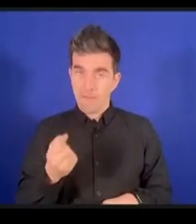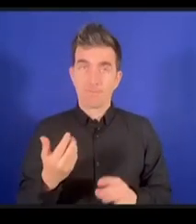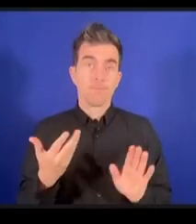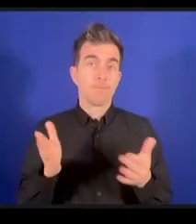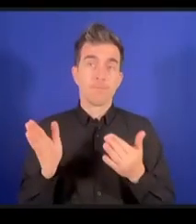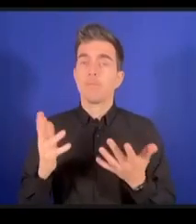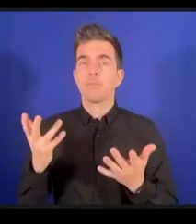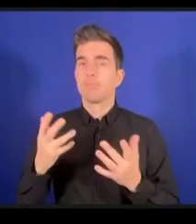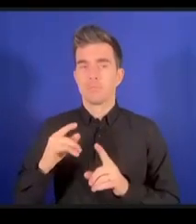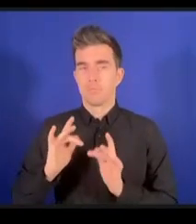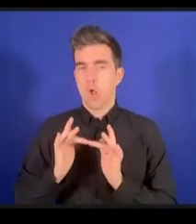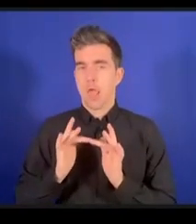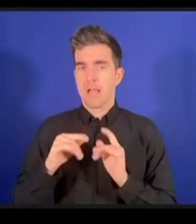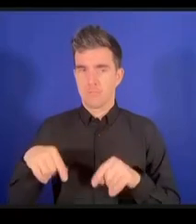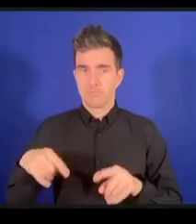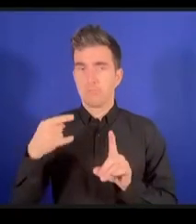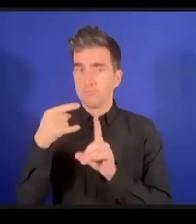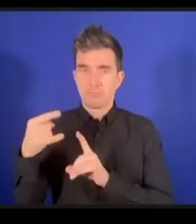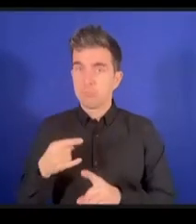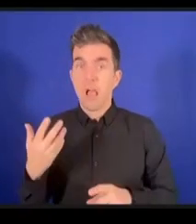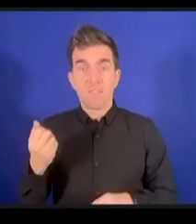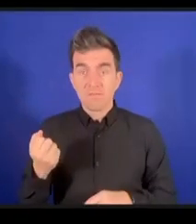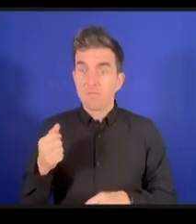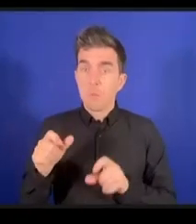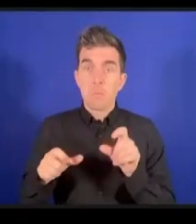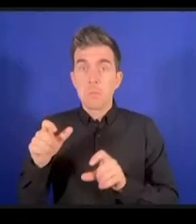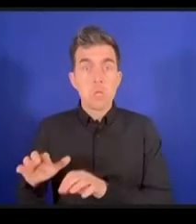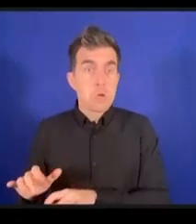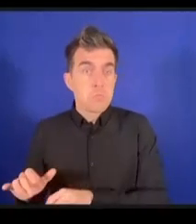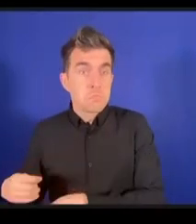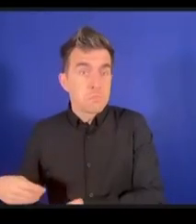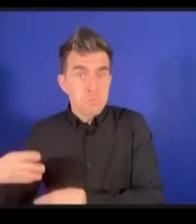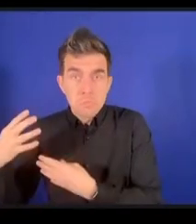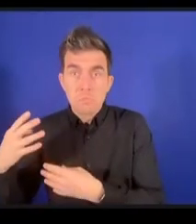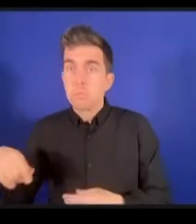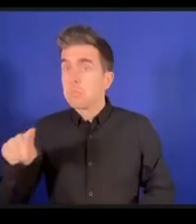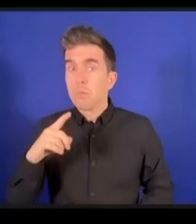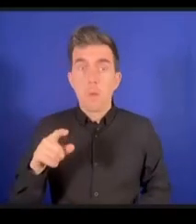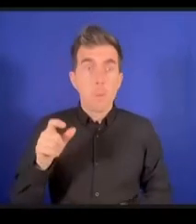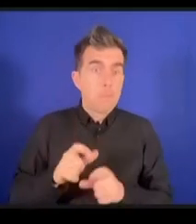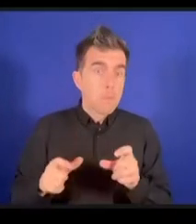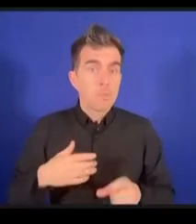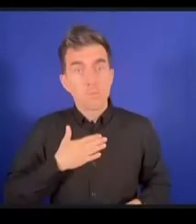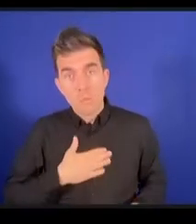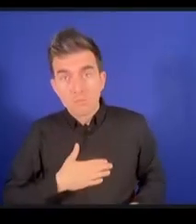en ligne ou est-ce qu'on a des participants en ligne qui désiraient prendre la parole